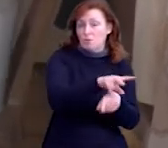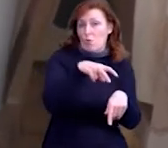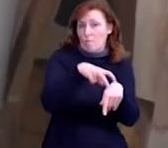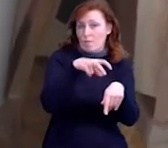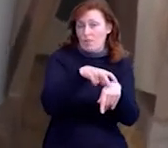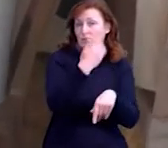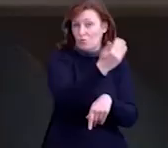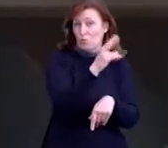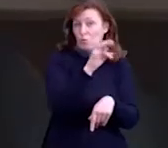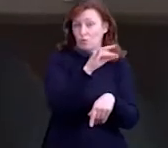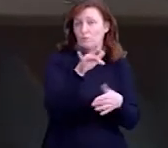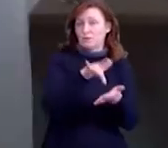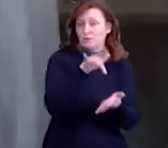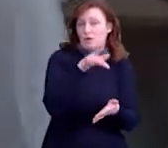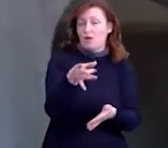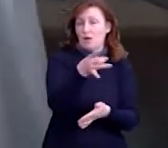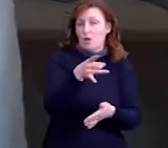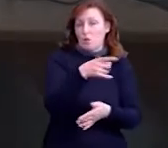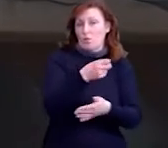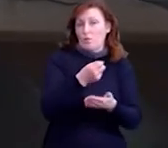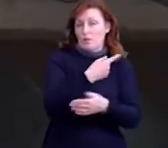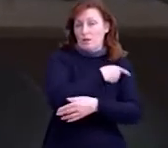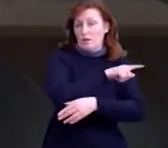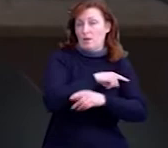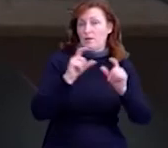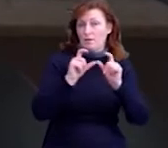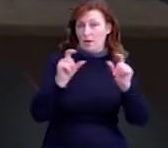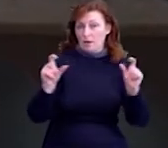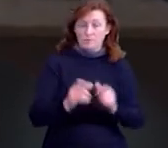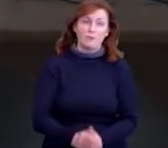центральної лікарні почали шити балаклави. Отак, глаза,